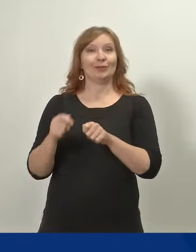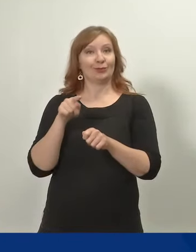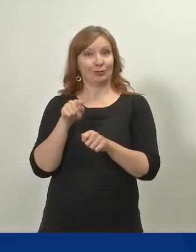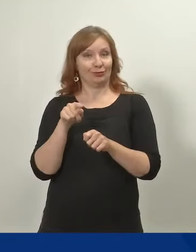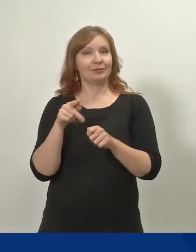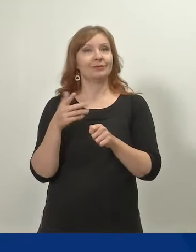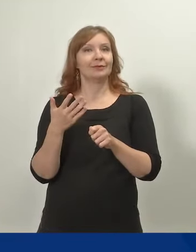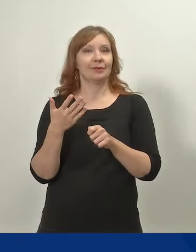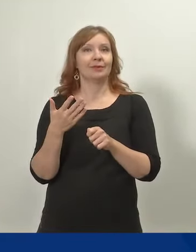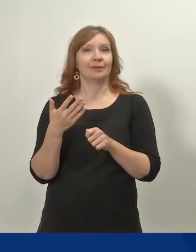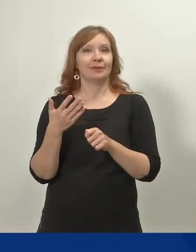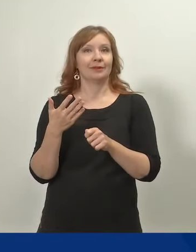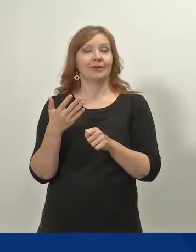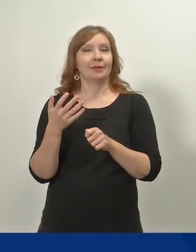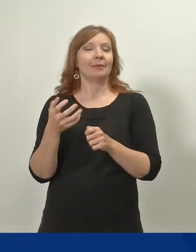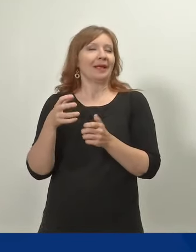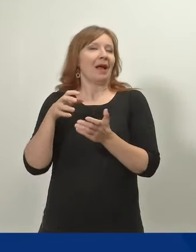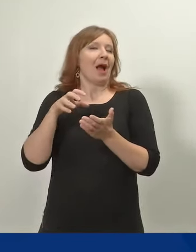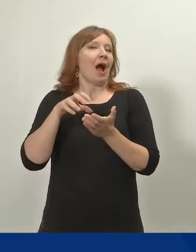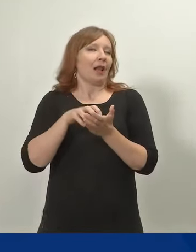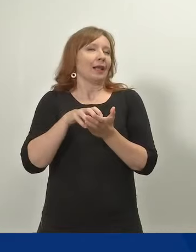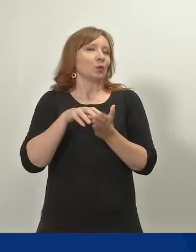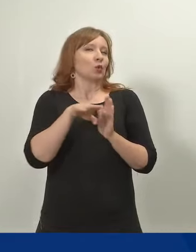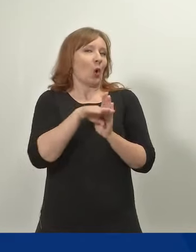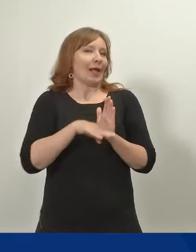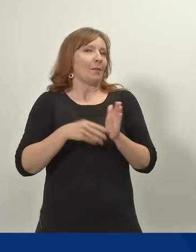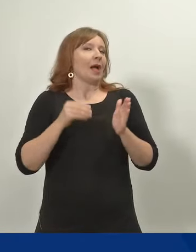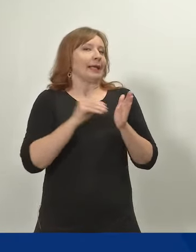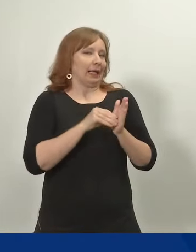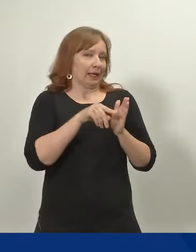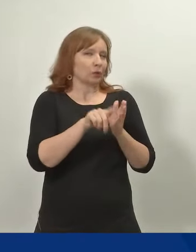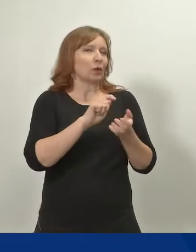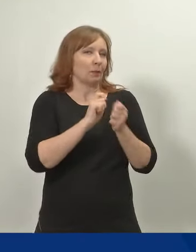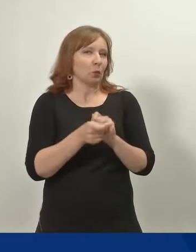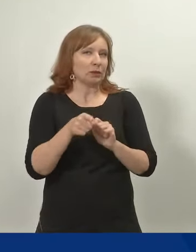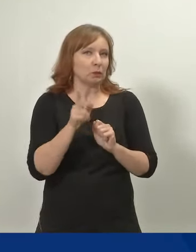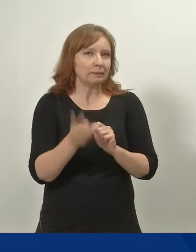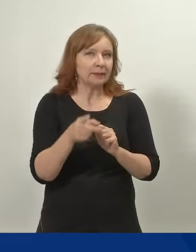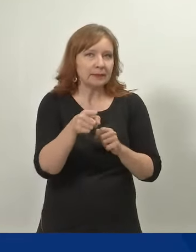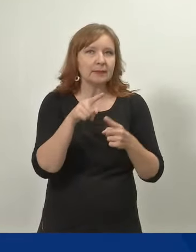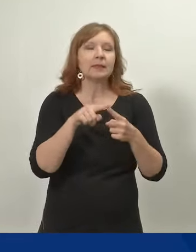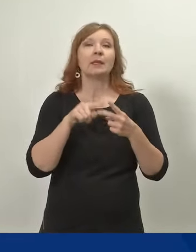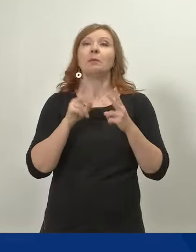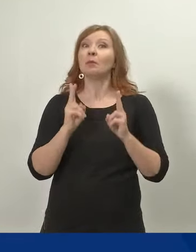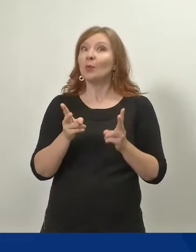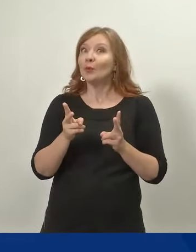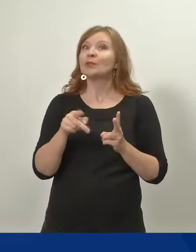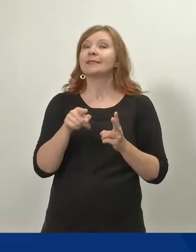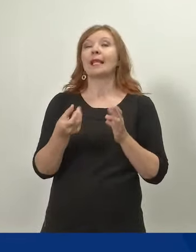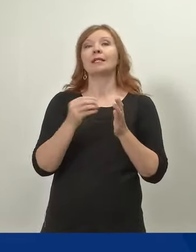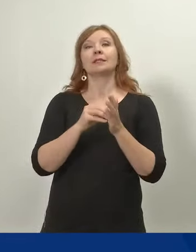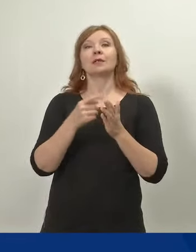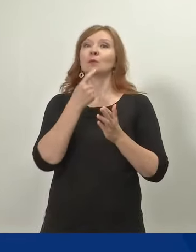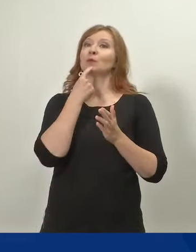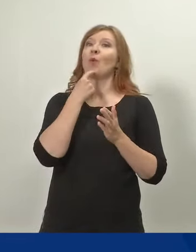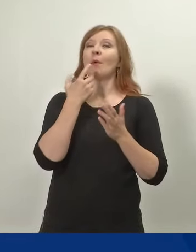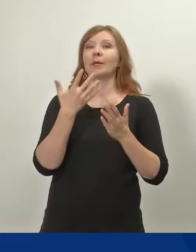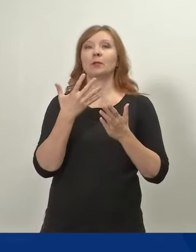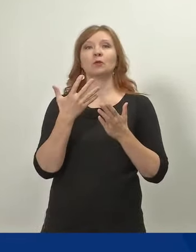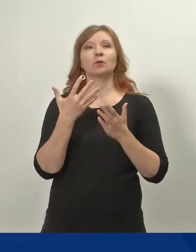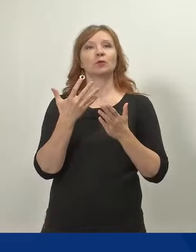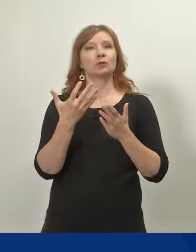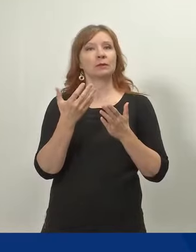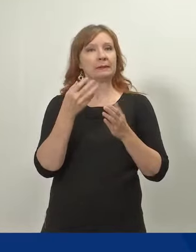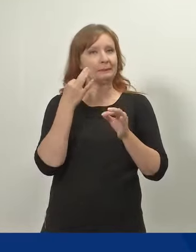hallitusohjelman kirjaus ja sen lisäksi tässä Suomi on tehnyt hyvän työn työelämän